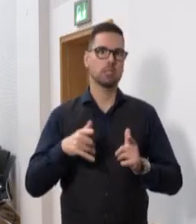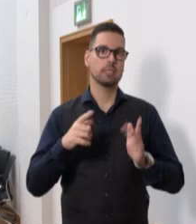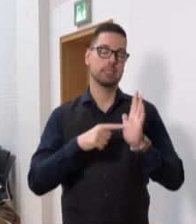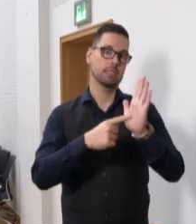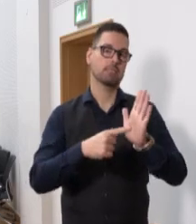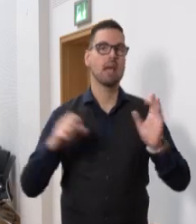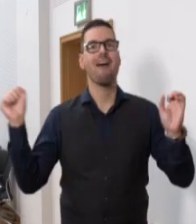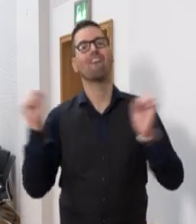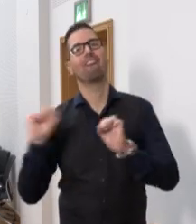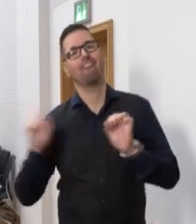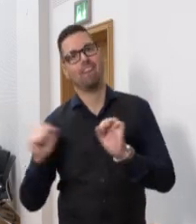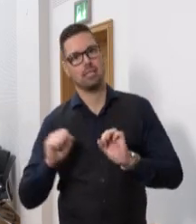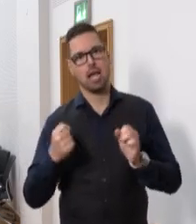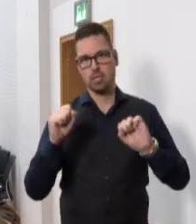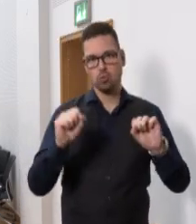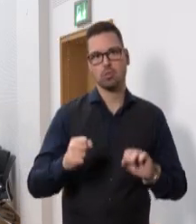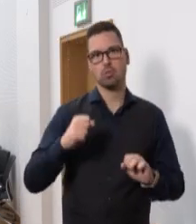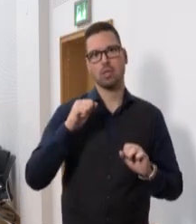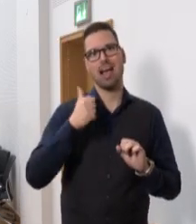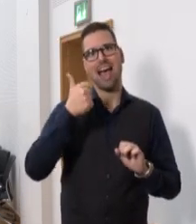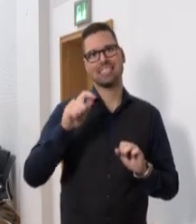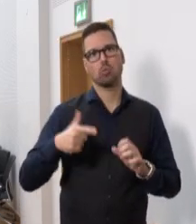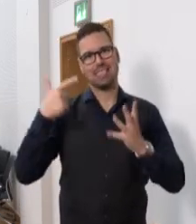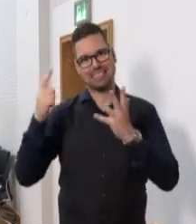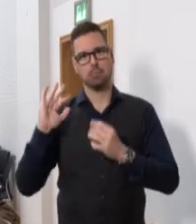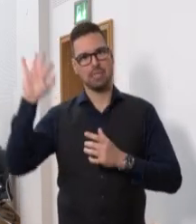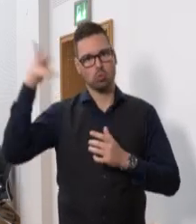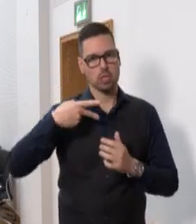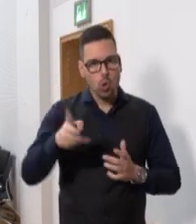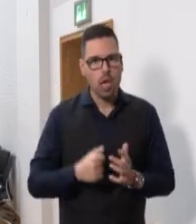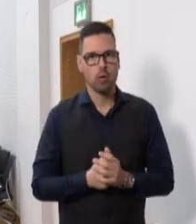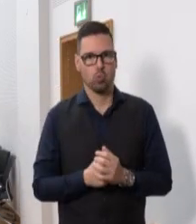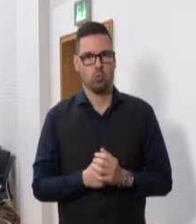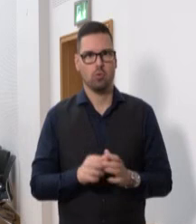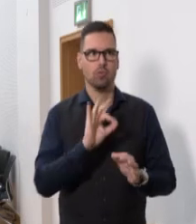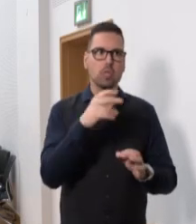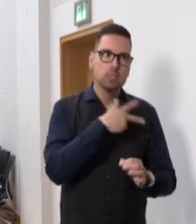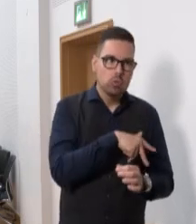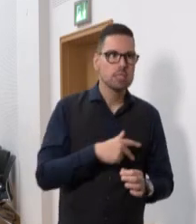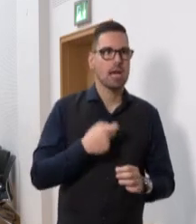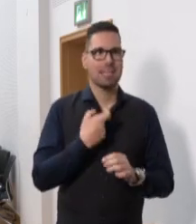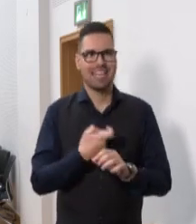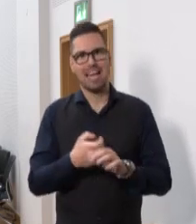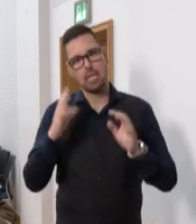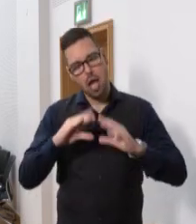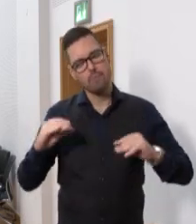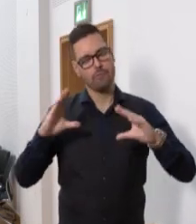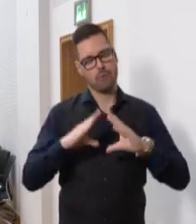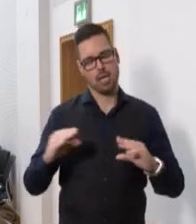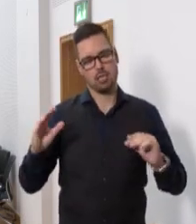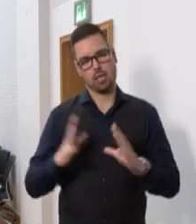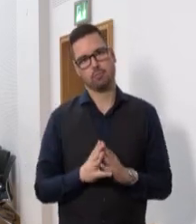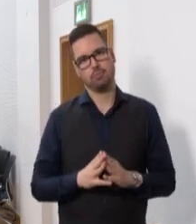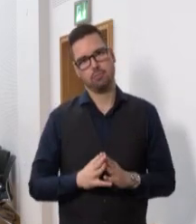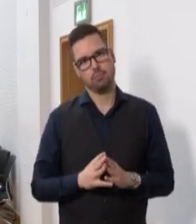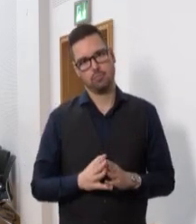verweisen. Rund 1,7 Millionen Euro werden in die Hand genommen, um die sozialen Härten dieser Krise abzufedern.